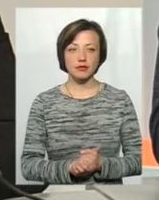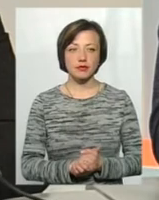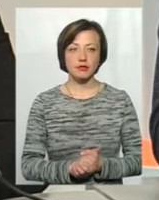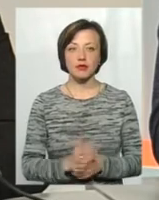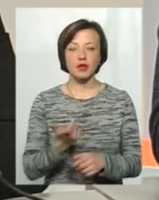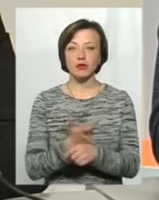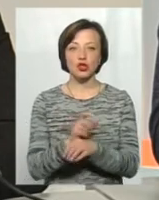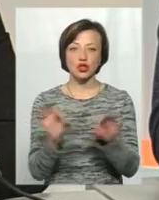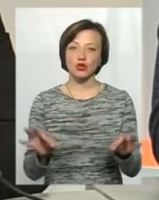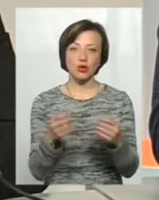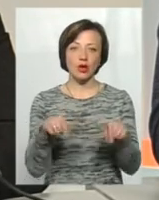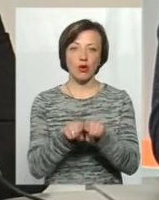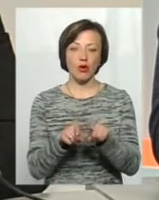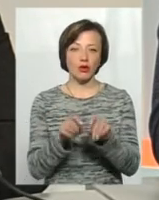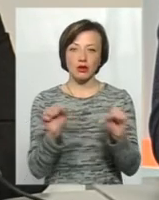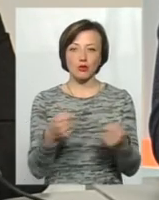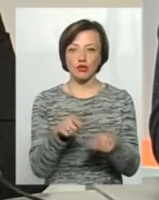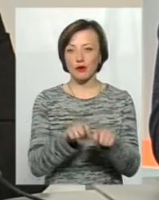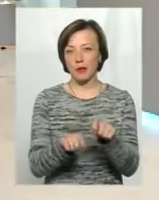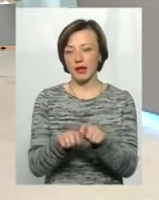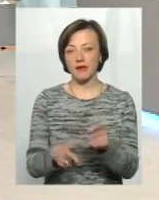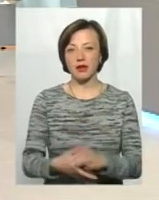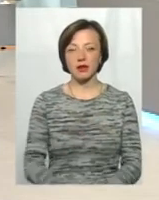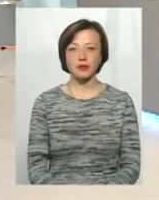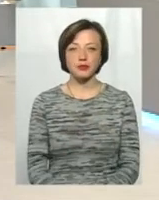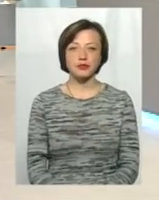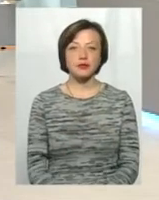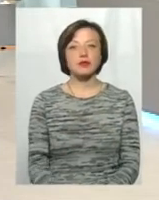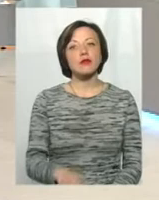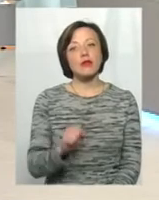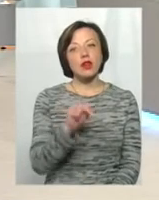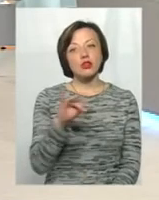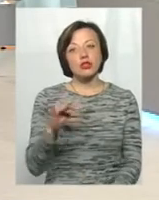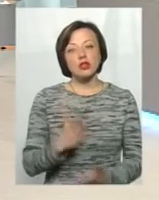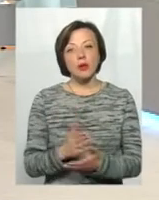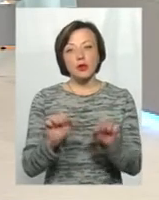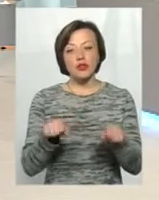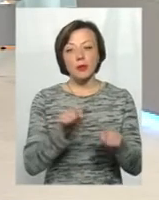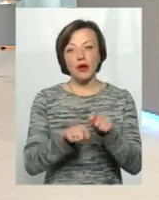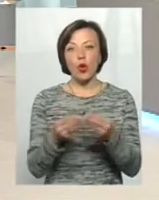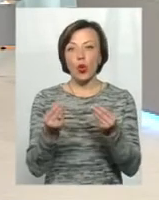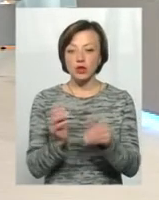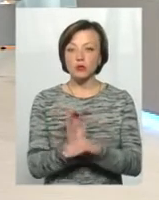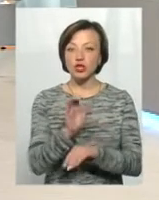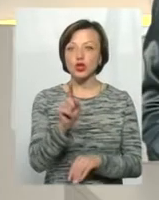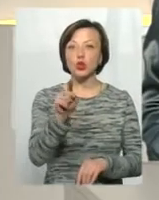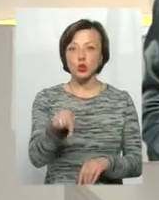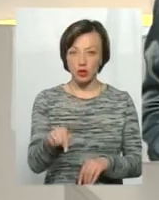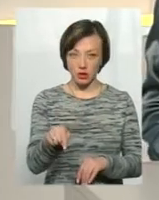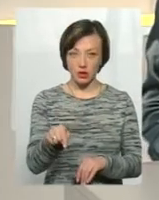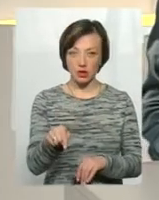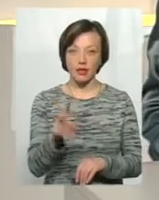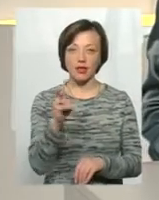більше нічого такого тут і неможливо перевірити. А чи є можливість перевірити, що гроші пішли саме туди,